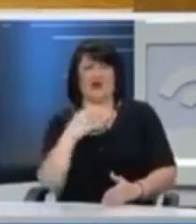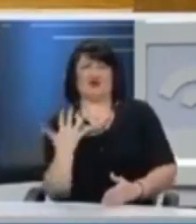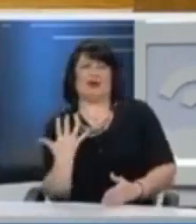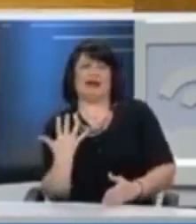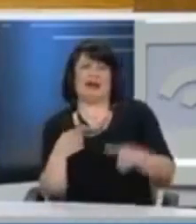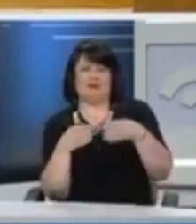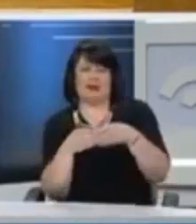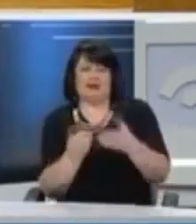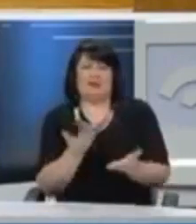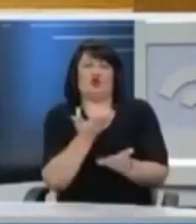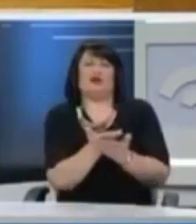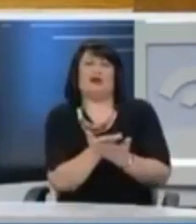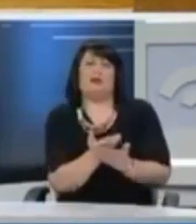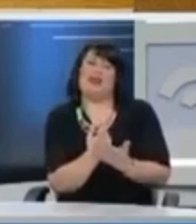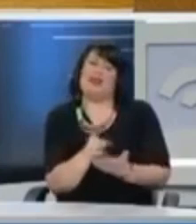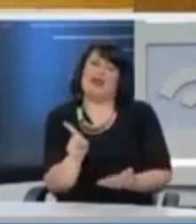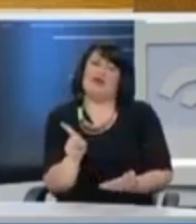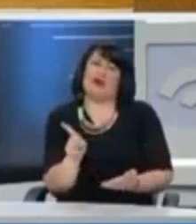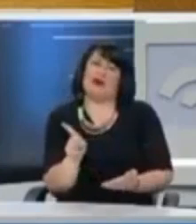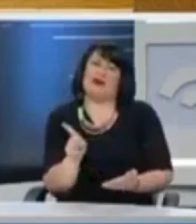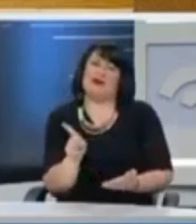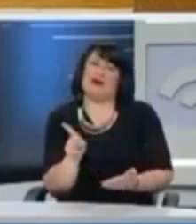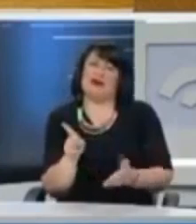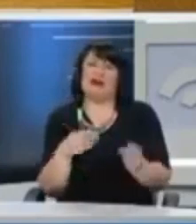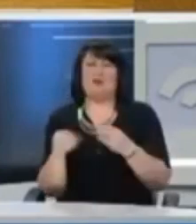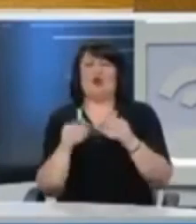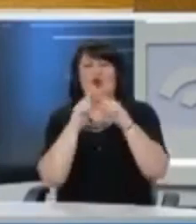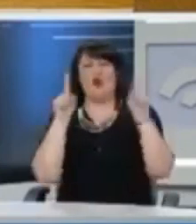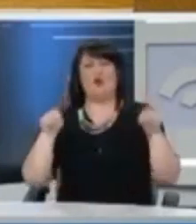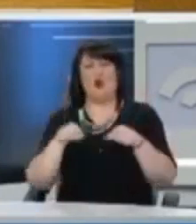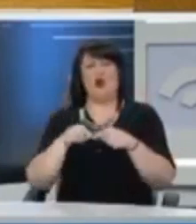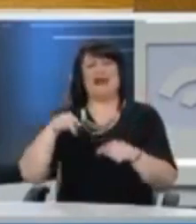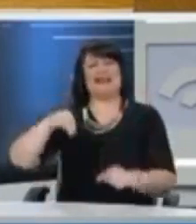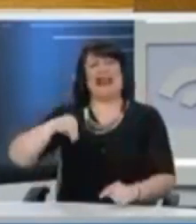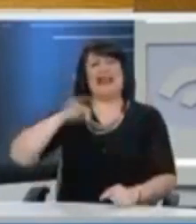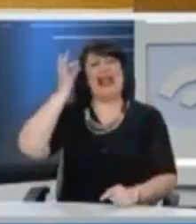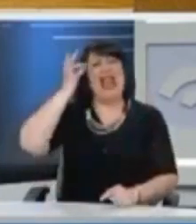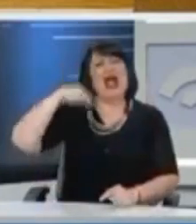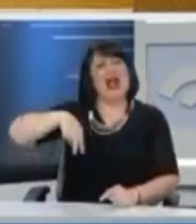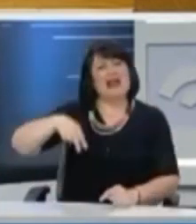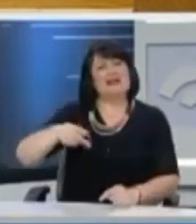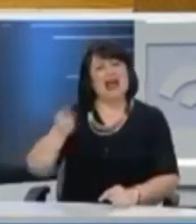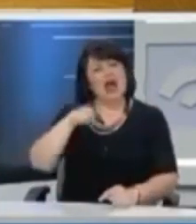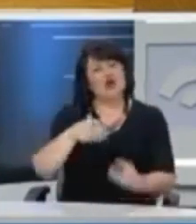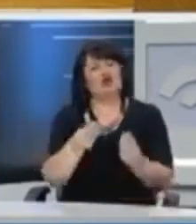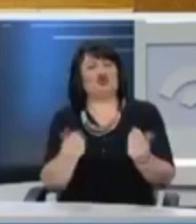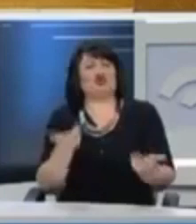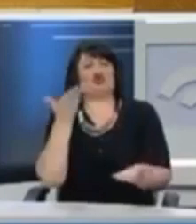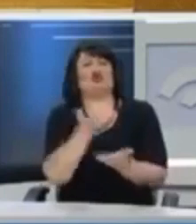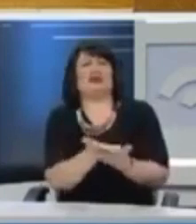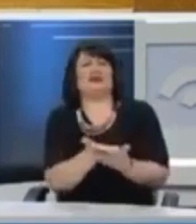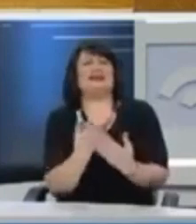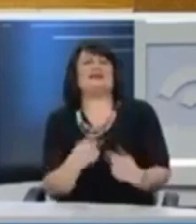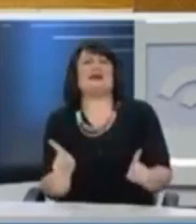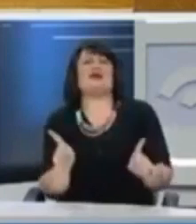πανευρωπαϊκά να ζητήσετε κάτι διαφορετικό. Αντί για την ποσοπτική χαλάρωση του κύριου Ντράκη και της κυρίας Λαγκάρτ να ζητήσετε κάτι